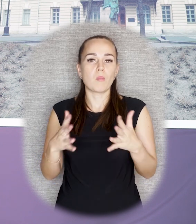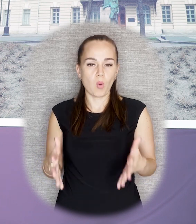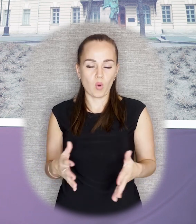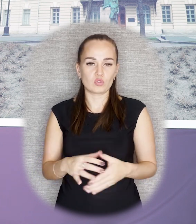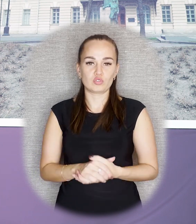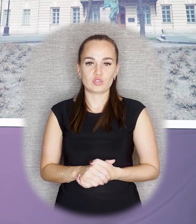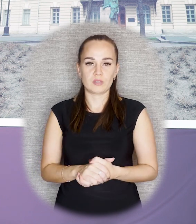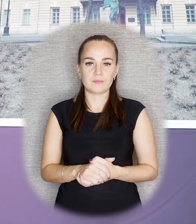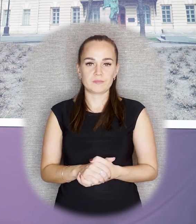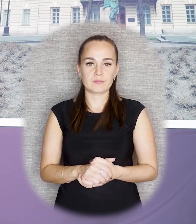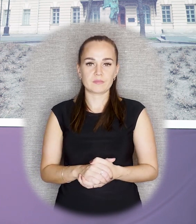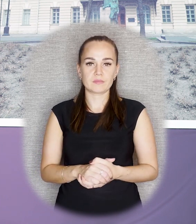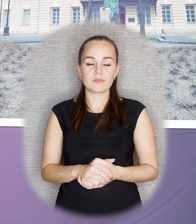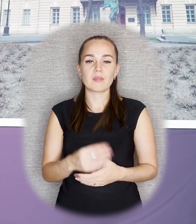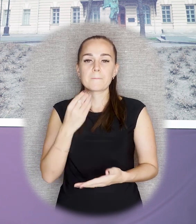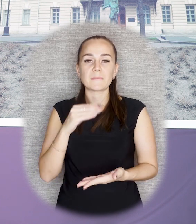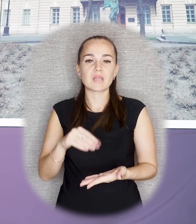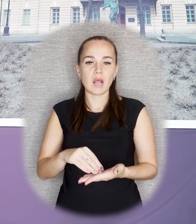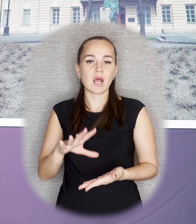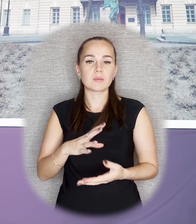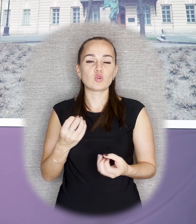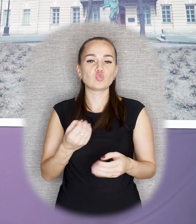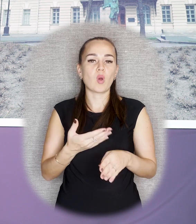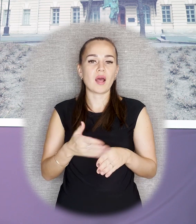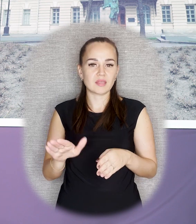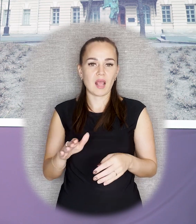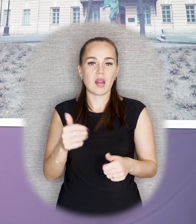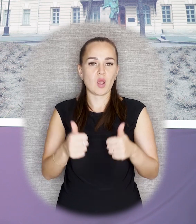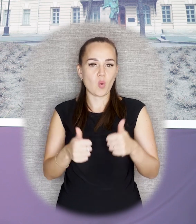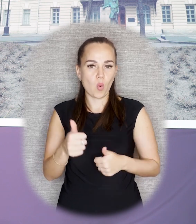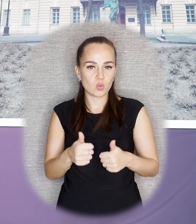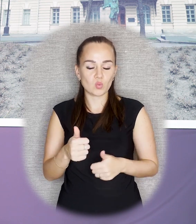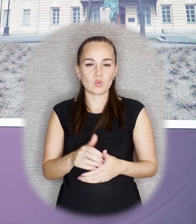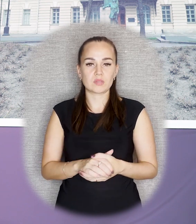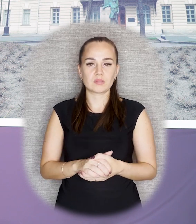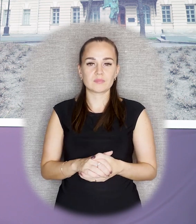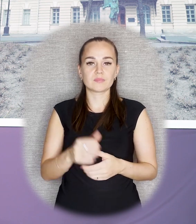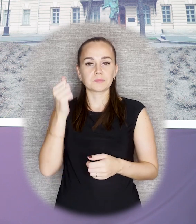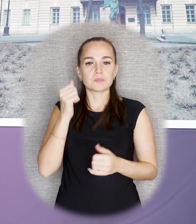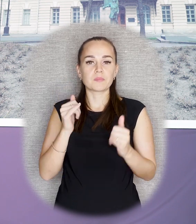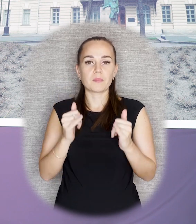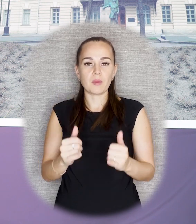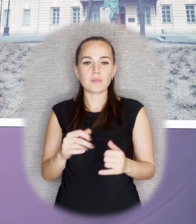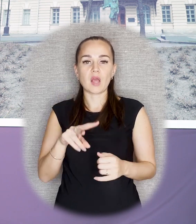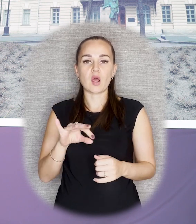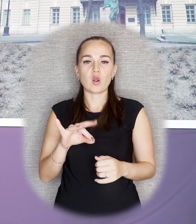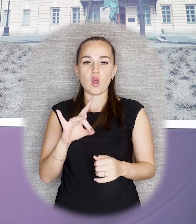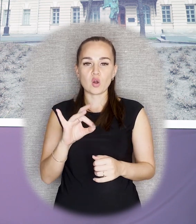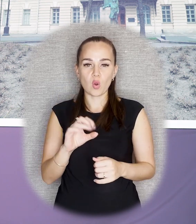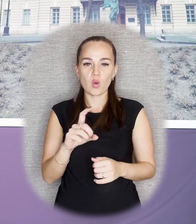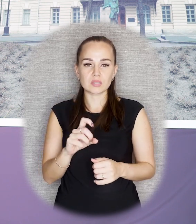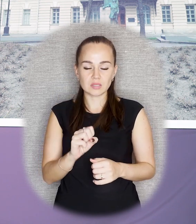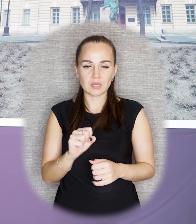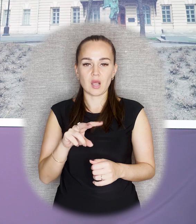как конкурс заказ. Кроме того, были в Петрограде еще отдельные конкурсы, например, на памятник Розе Люксембург и